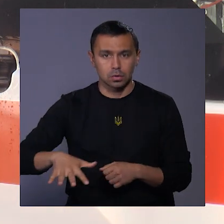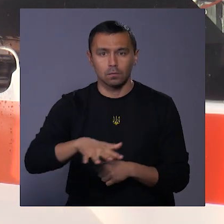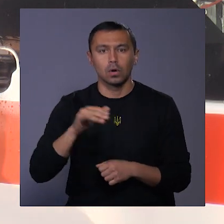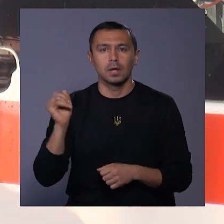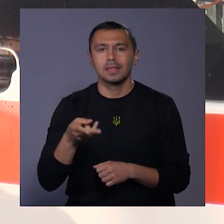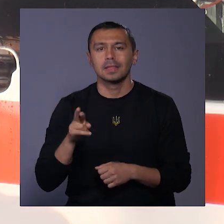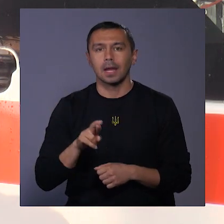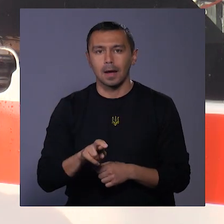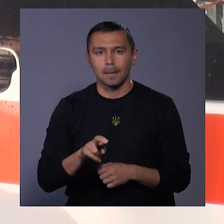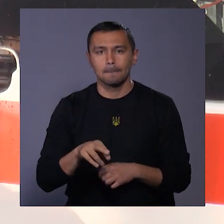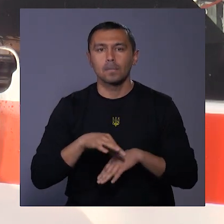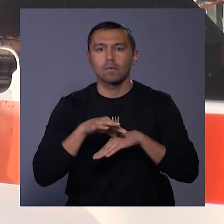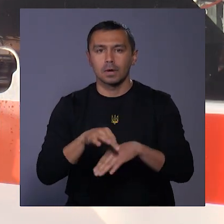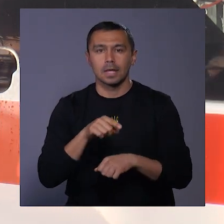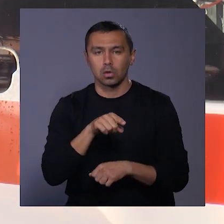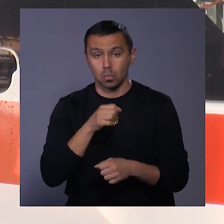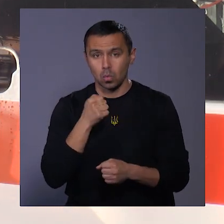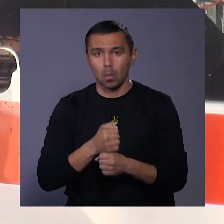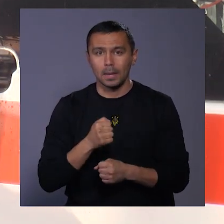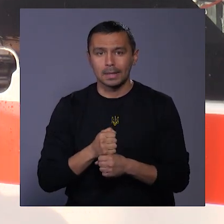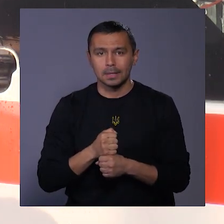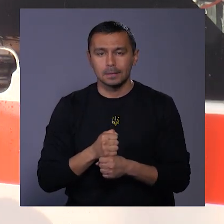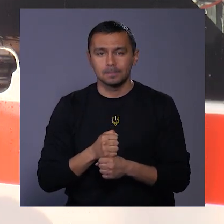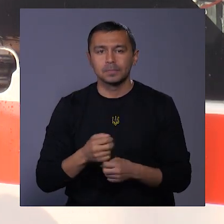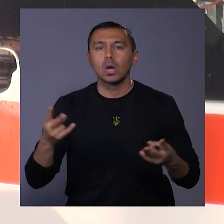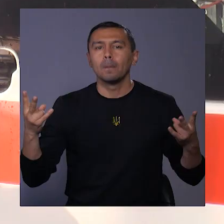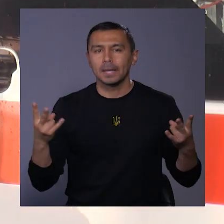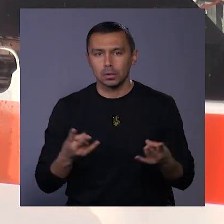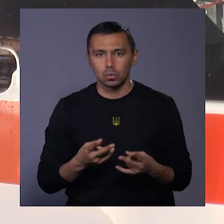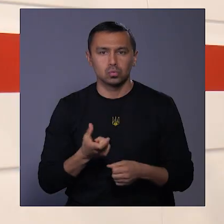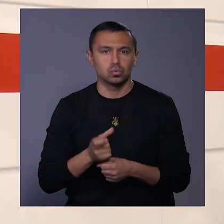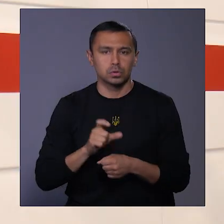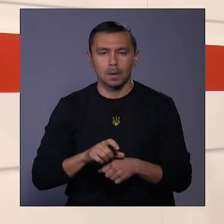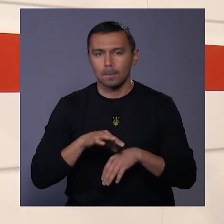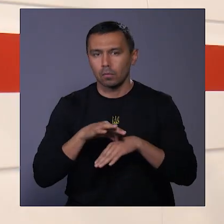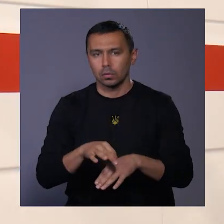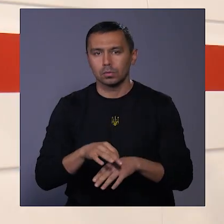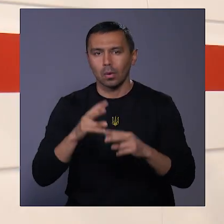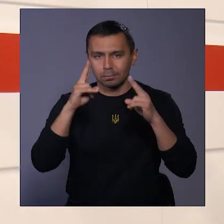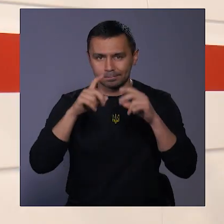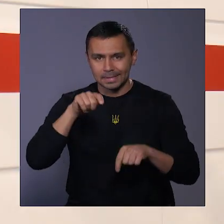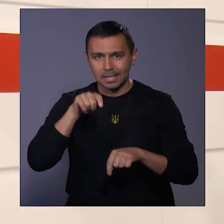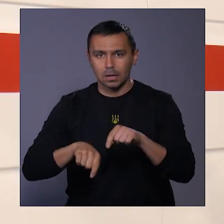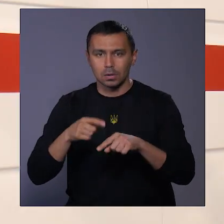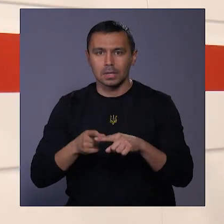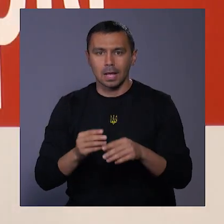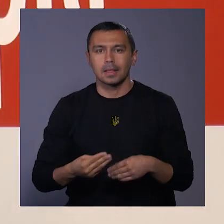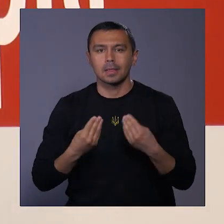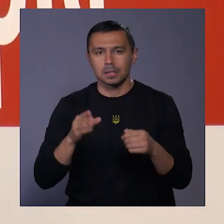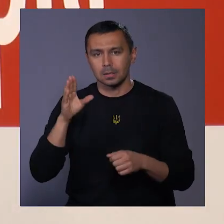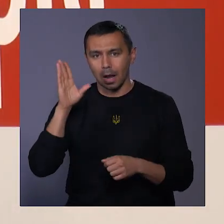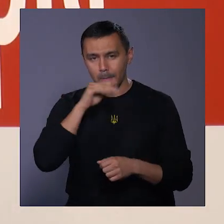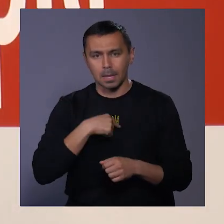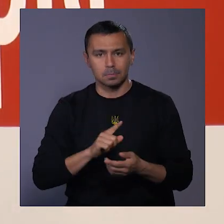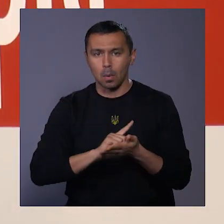для проведення на ньому робіт необхідно дуже проводити діагностику. Це надасть змогу нам